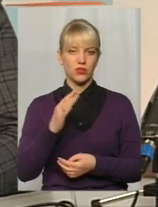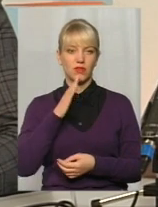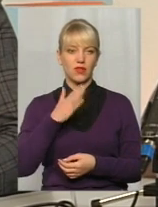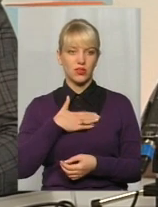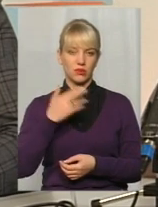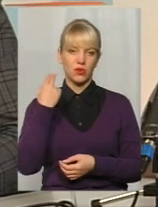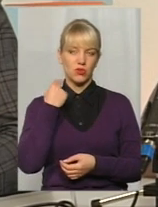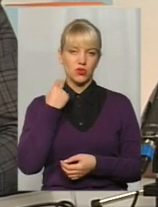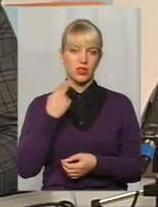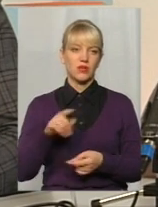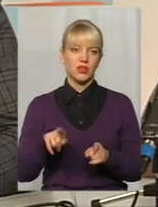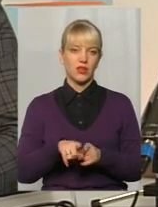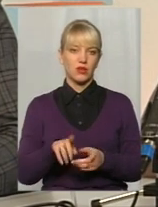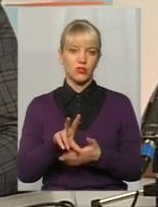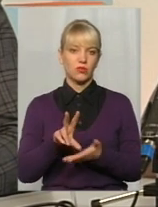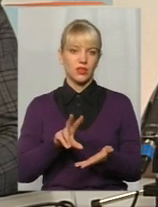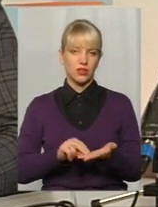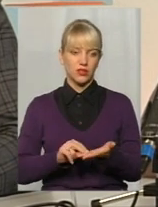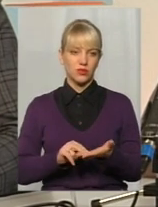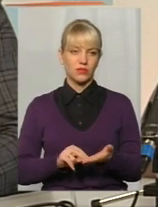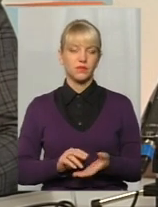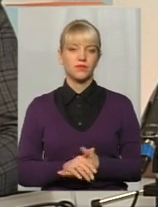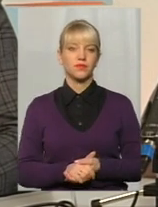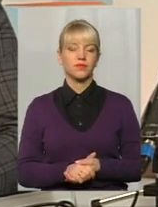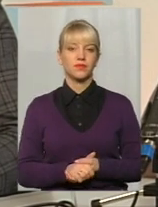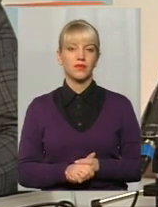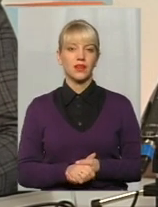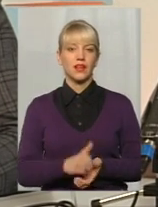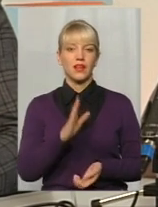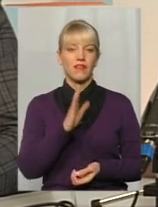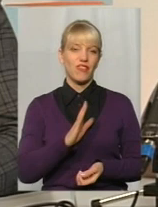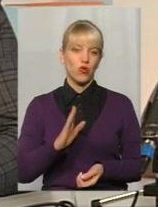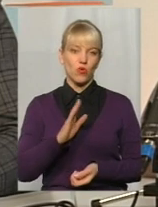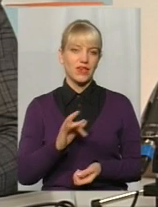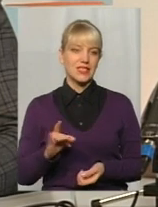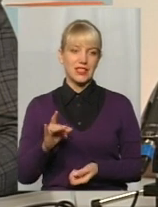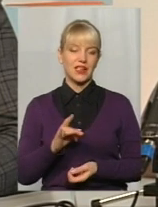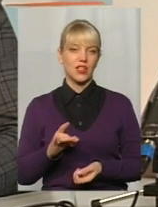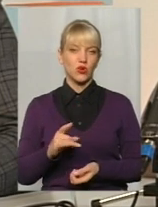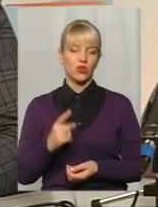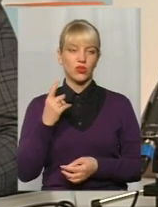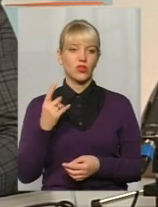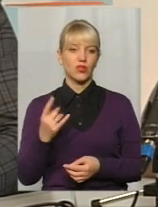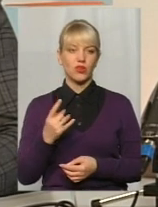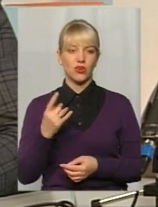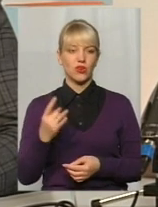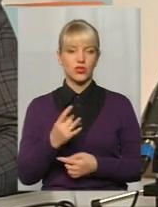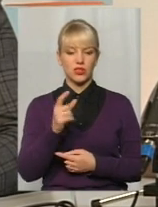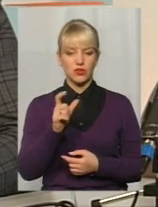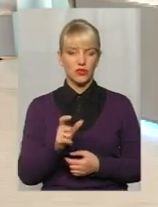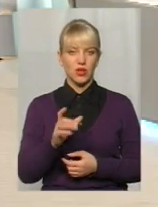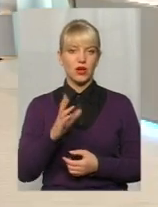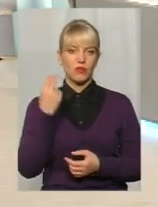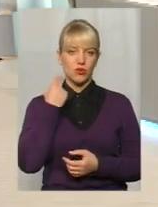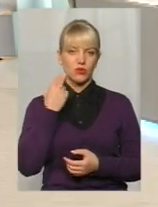боржниками. До прикладу, в Віньковецькому районі одноразово боржником було сплочено